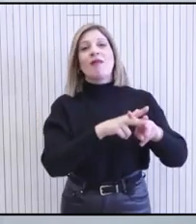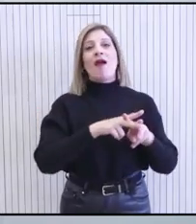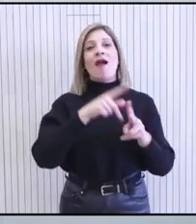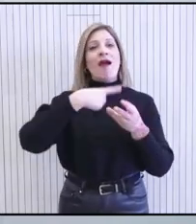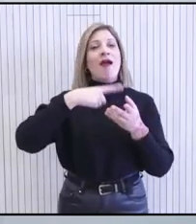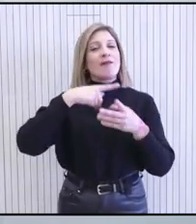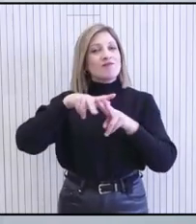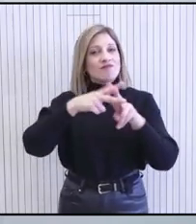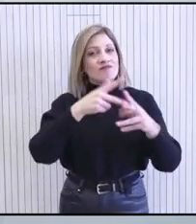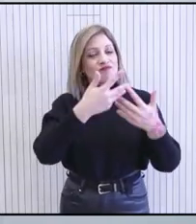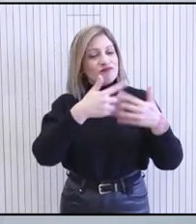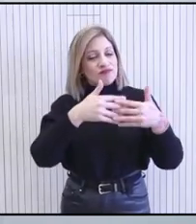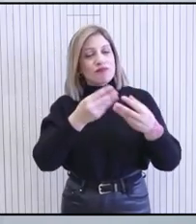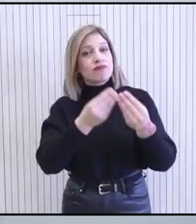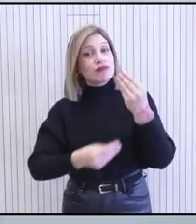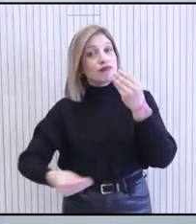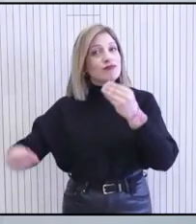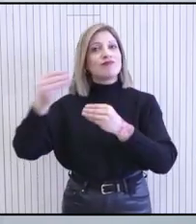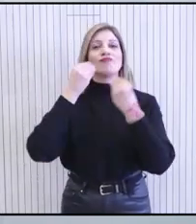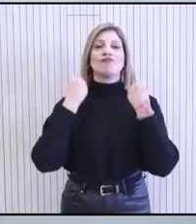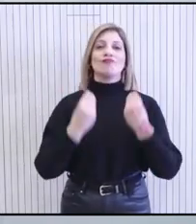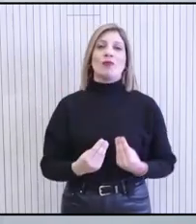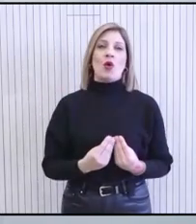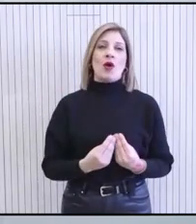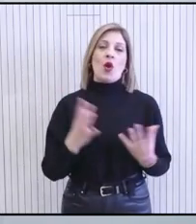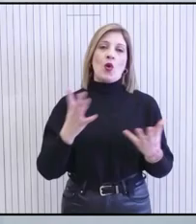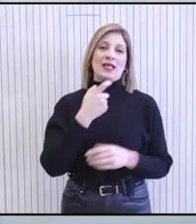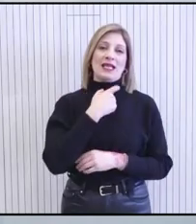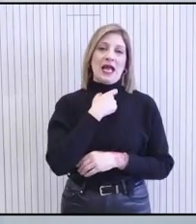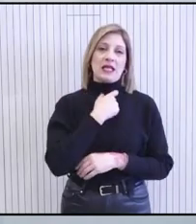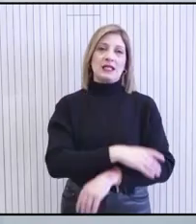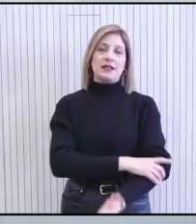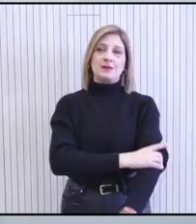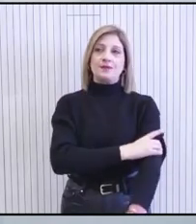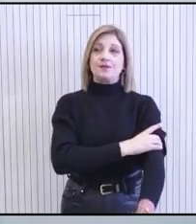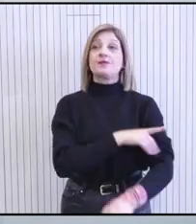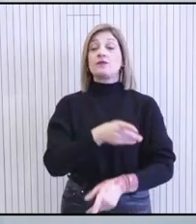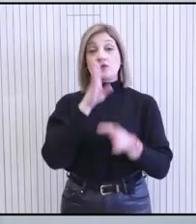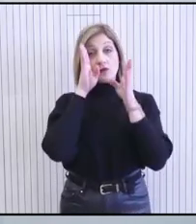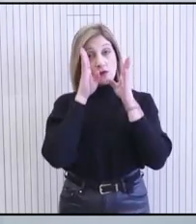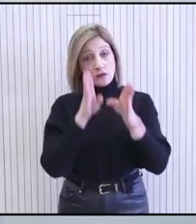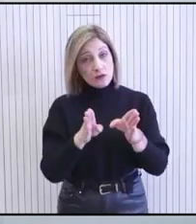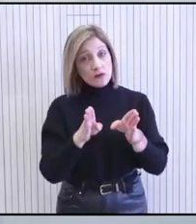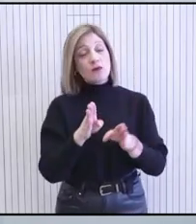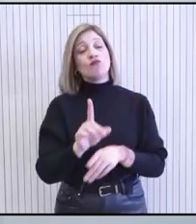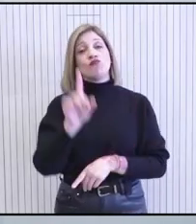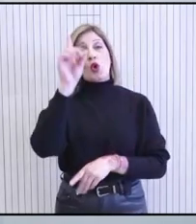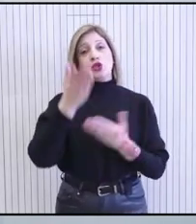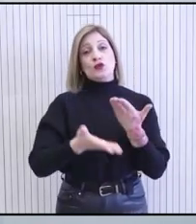αναβαθμιστούν, αλλά και να εμπλουτιστούν με εκείνες τις υποδομές στις οποίες θεωρούμε ότι είναι αναγκαίες. Με έμφαση ασφαλώς στα ΤΑΕΠ,